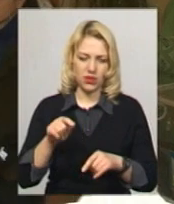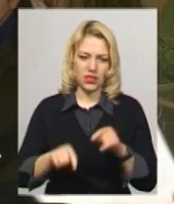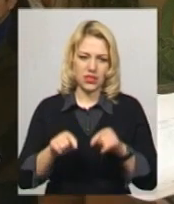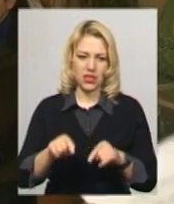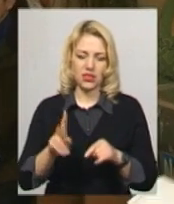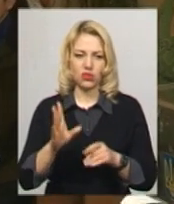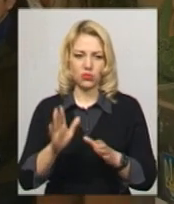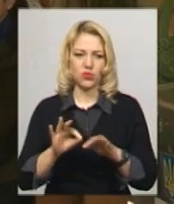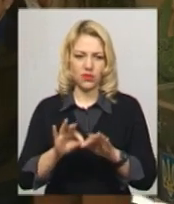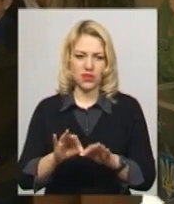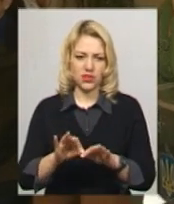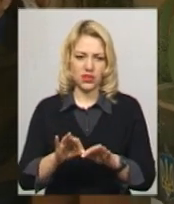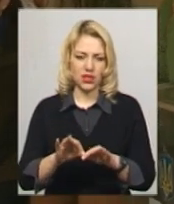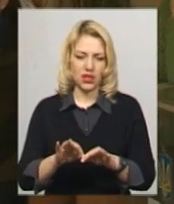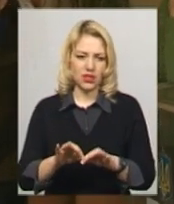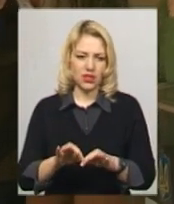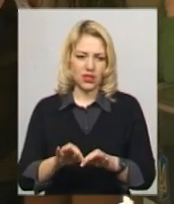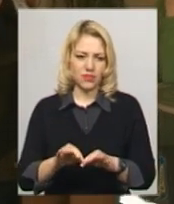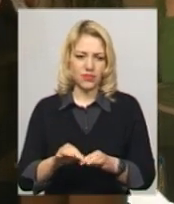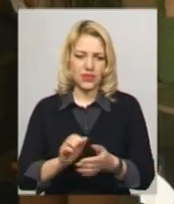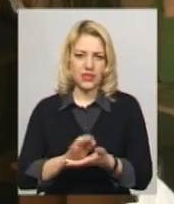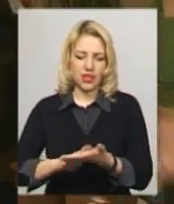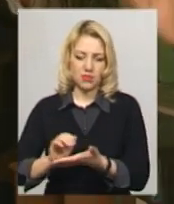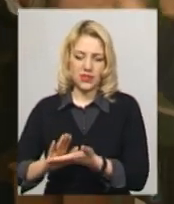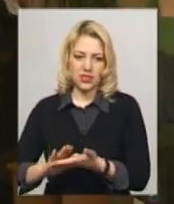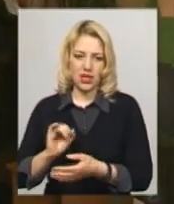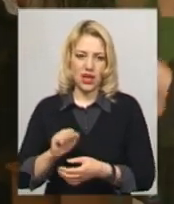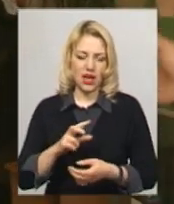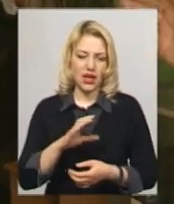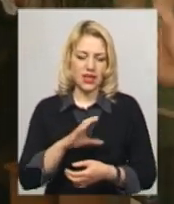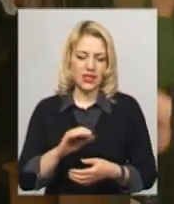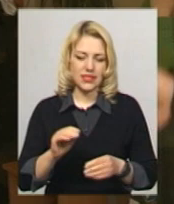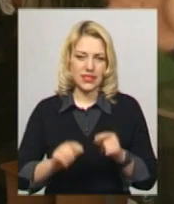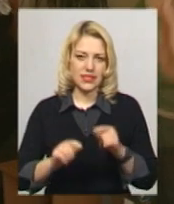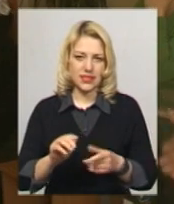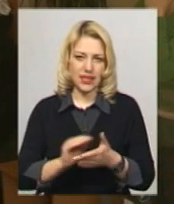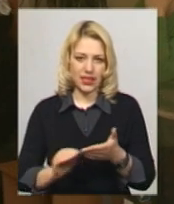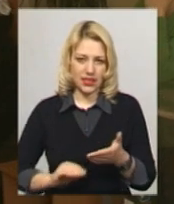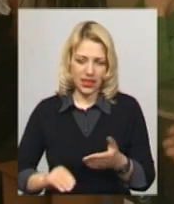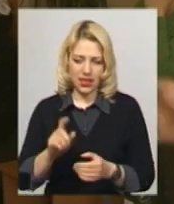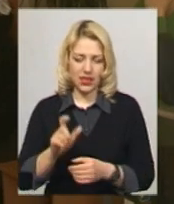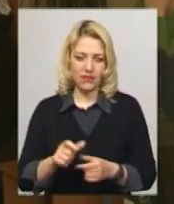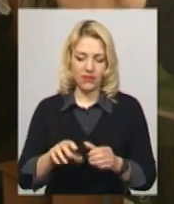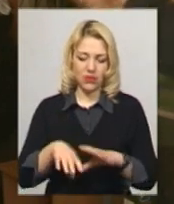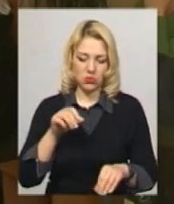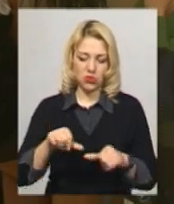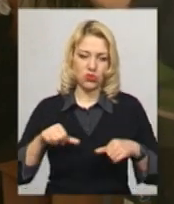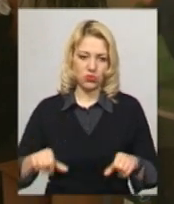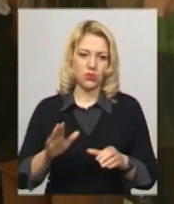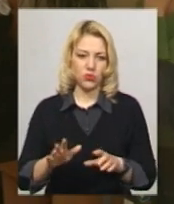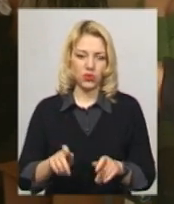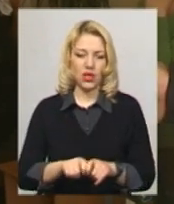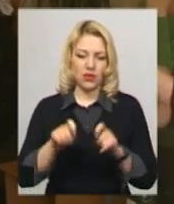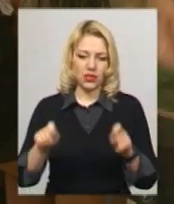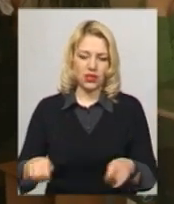ввести записи. А секретаря комісії буде відкривати,